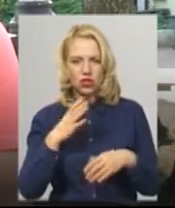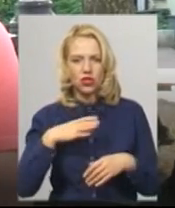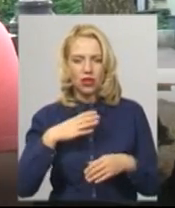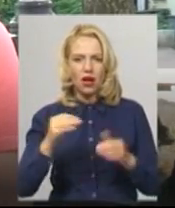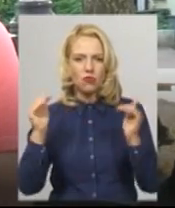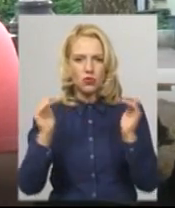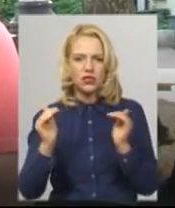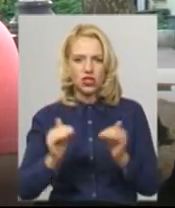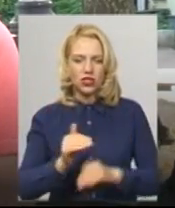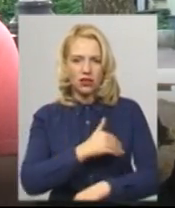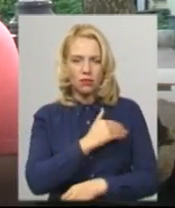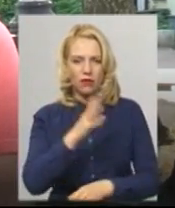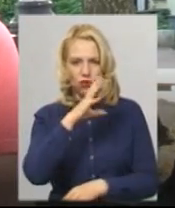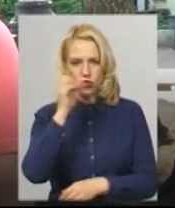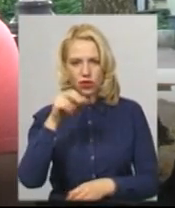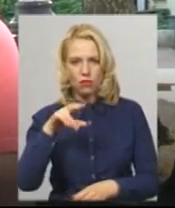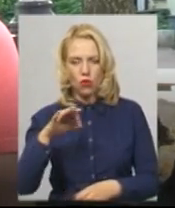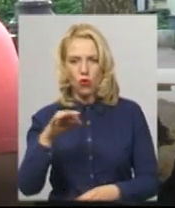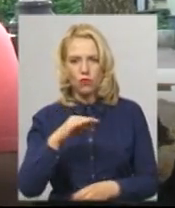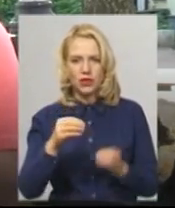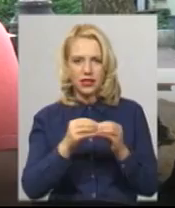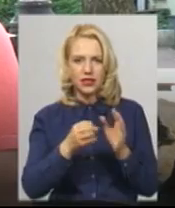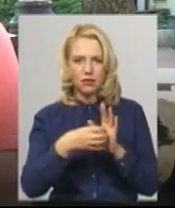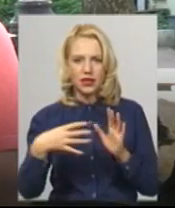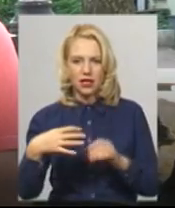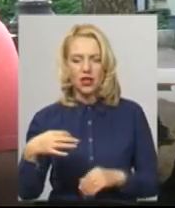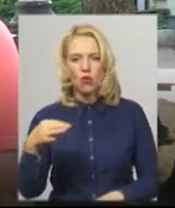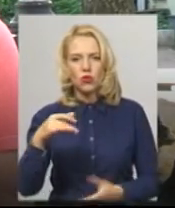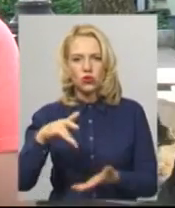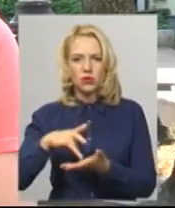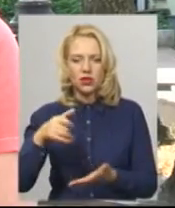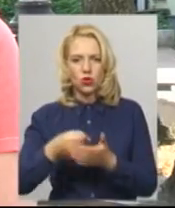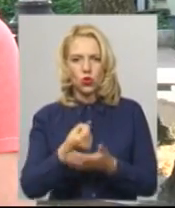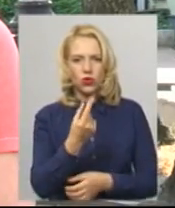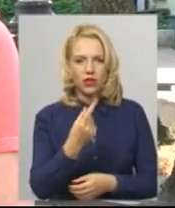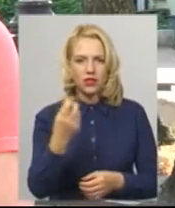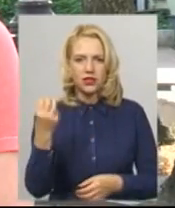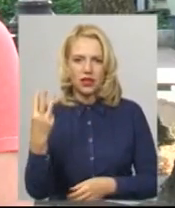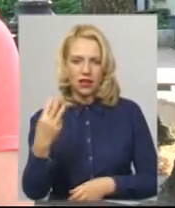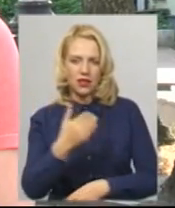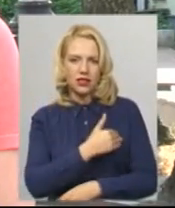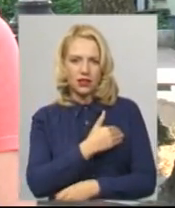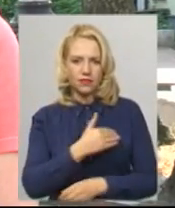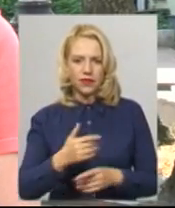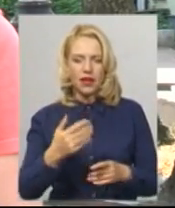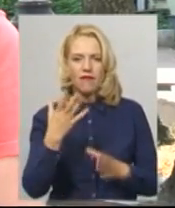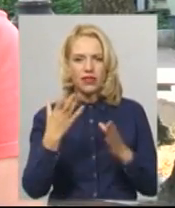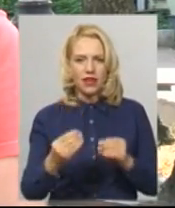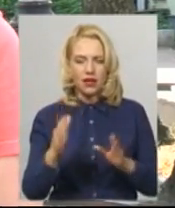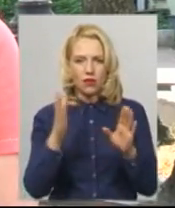температури повітря. Вночі по області до 10-15, в обласному центрі до 11-13 градусів. День